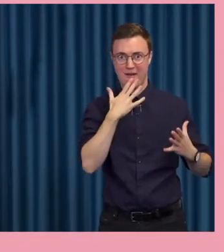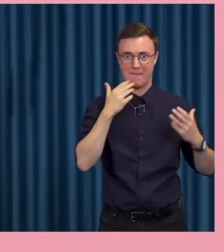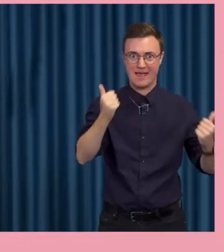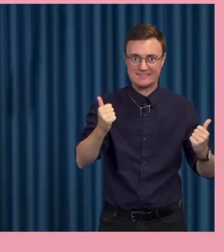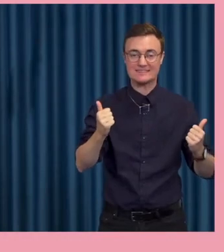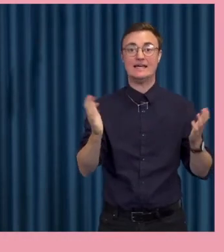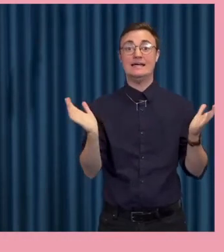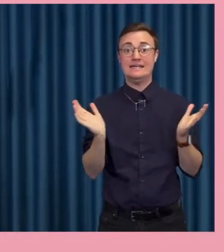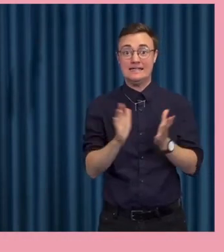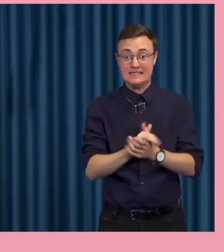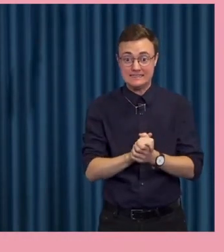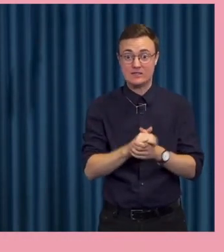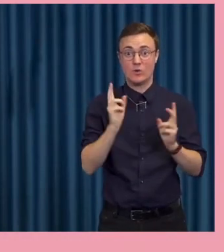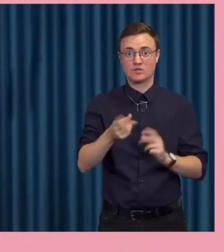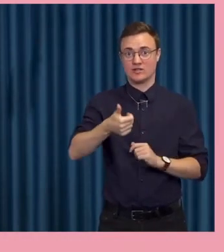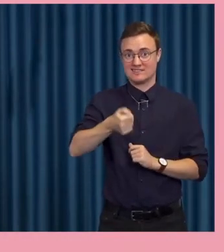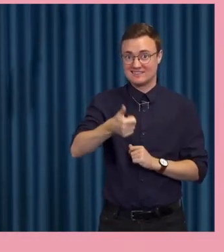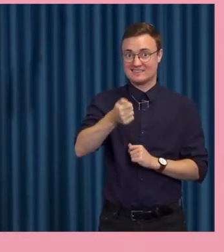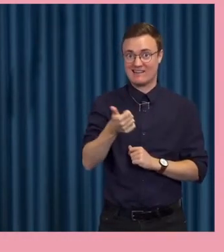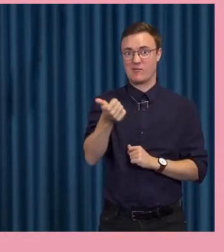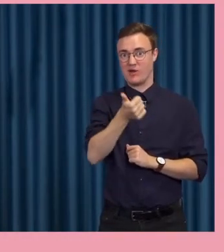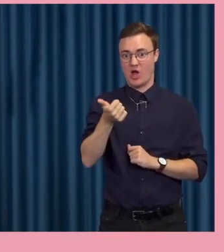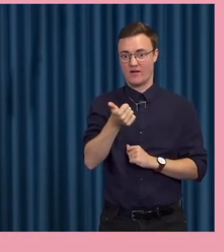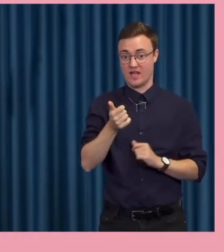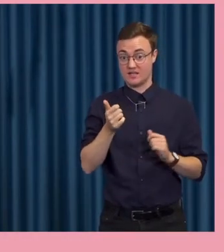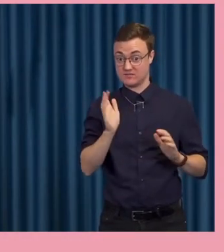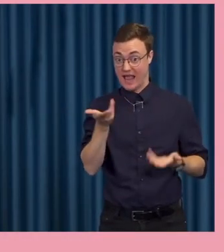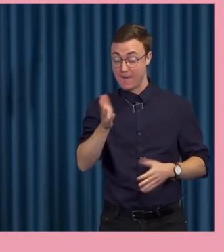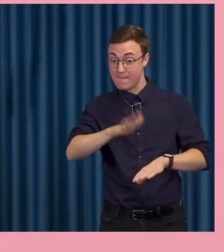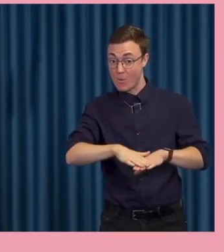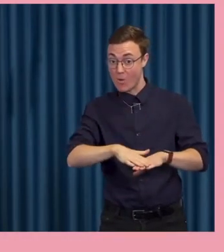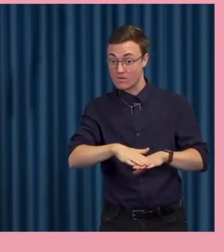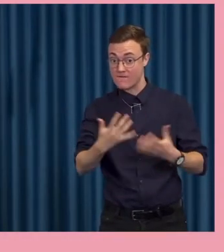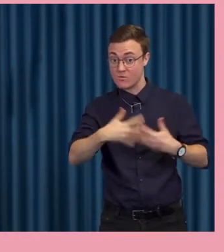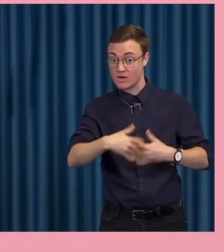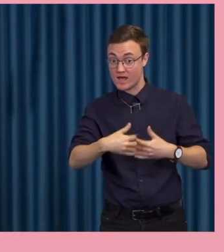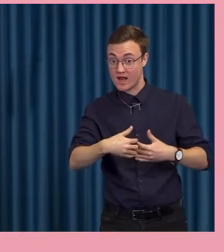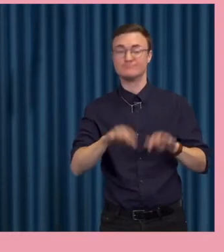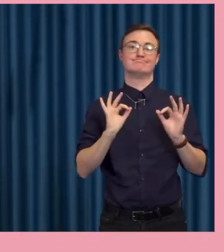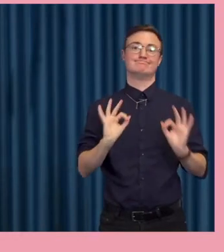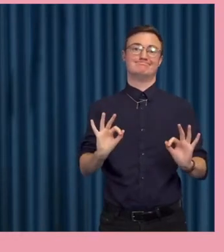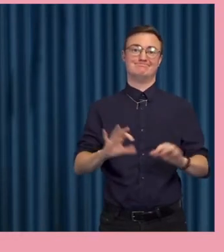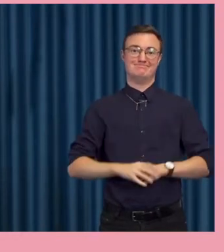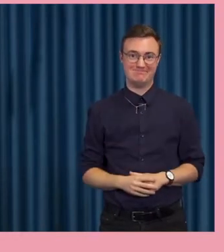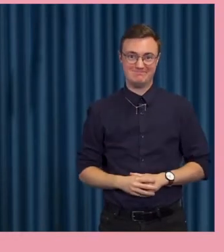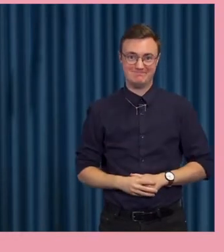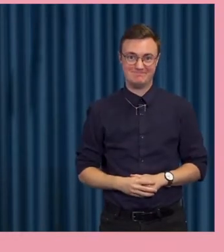Vad hette det? Och hitta en clicker som ska vara på. bra. Där har vi det. Jo,